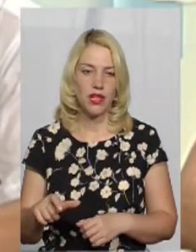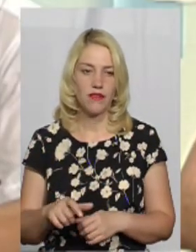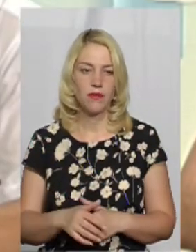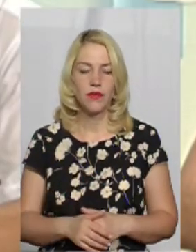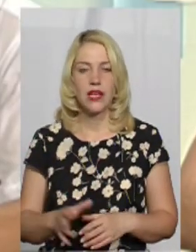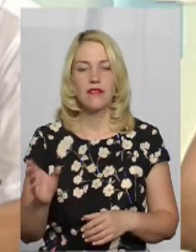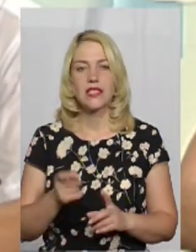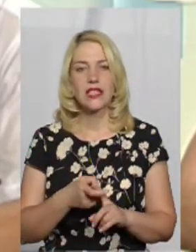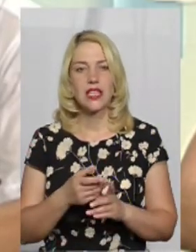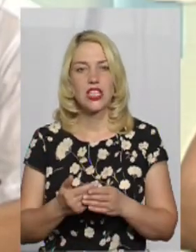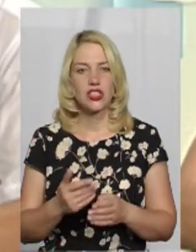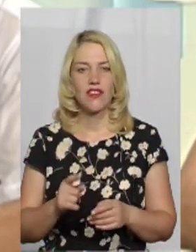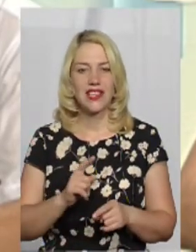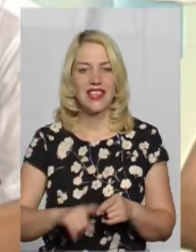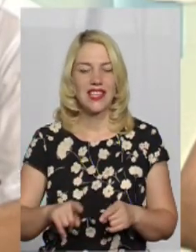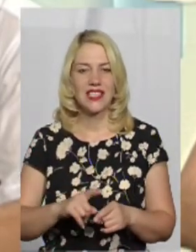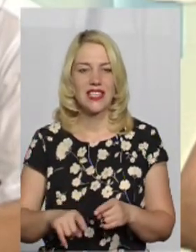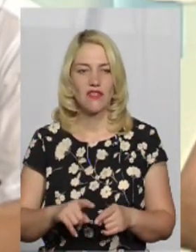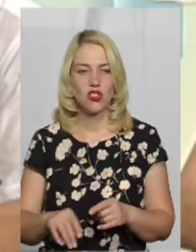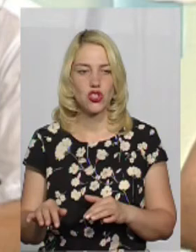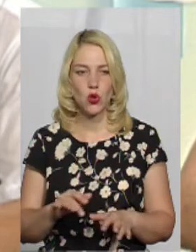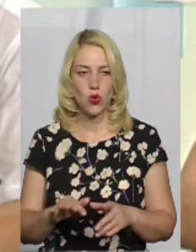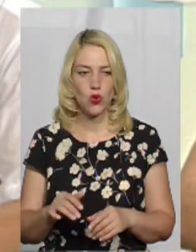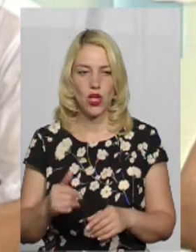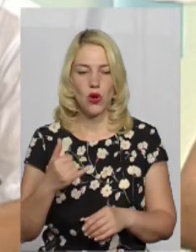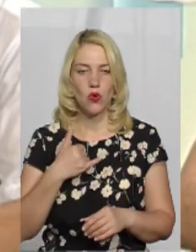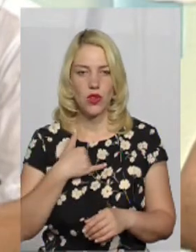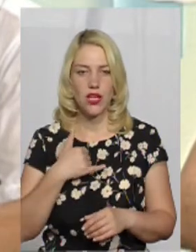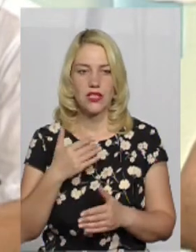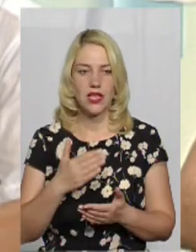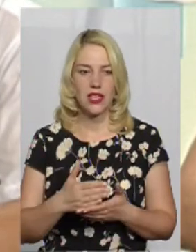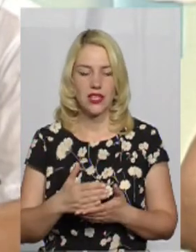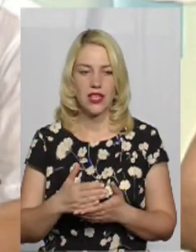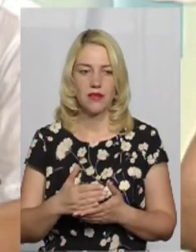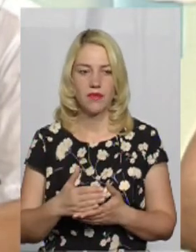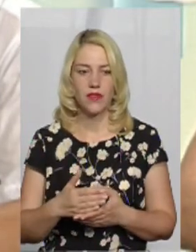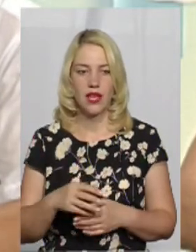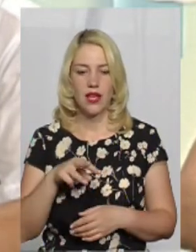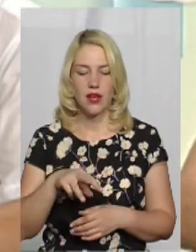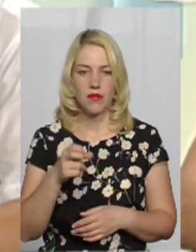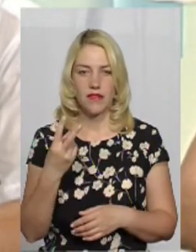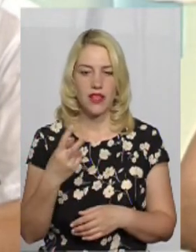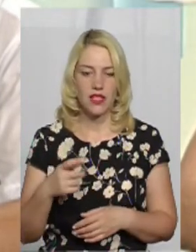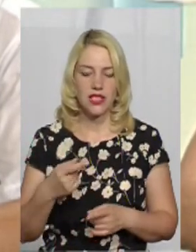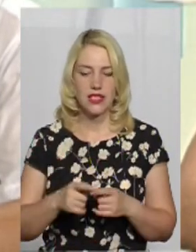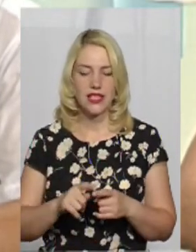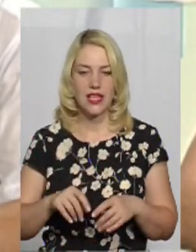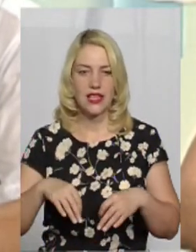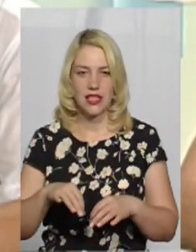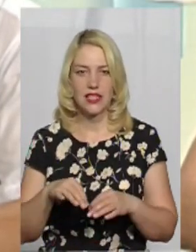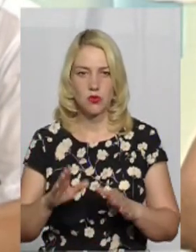від інтенсивності руху по цих дорогах. У нас є автомобільна дорога М12, це транспортний коридор